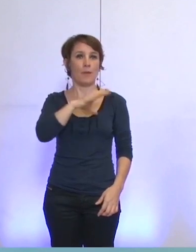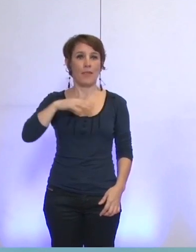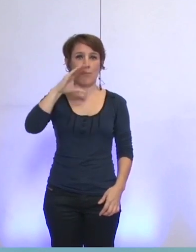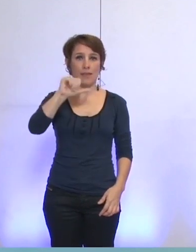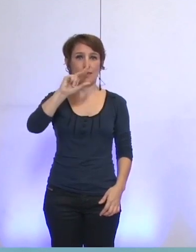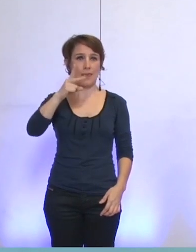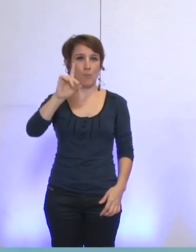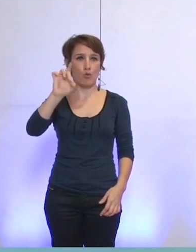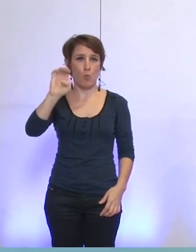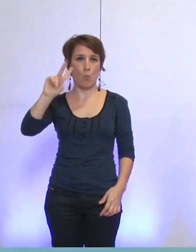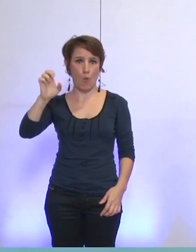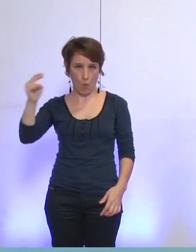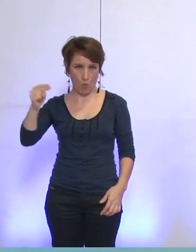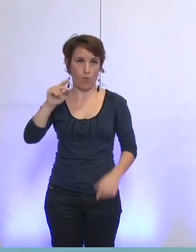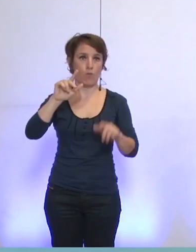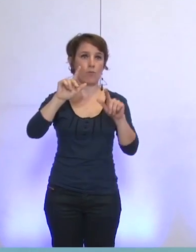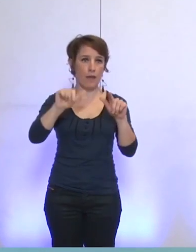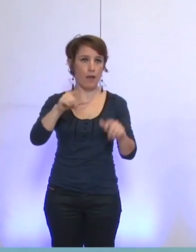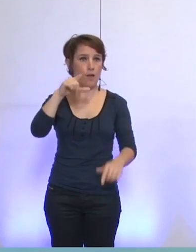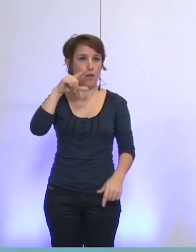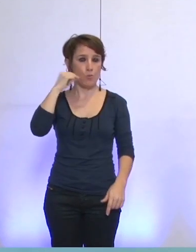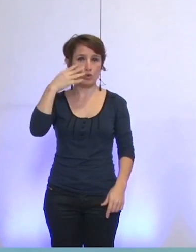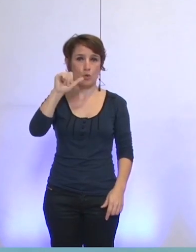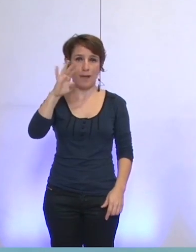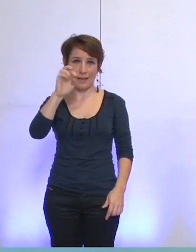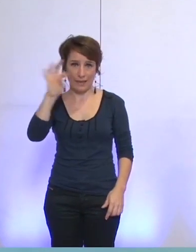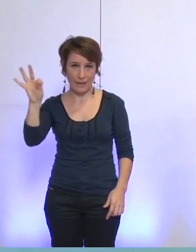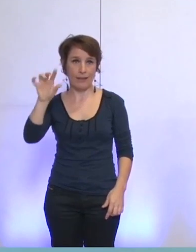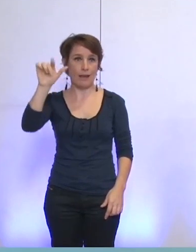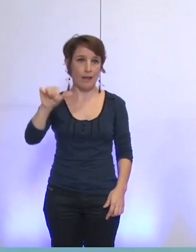Bernard Macré, Corine Bernard,